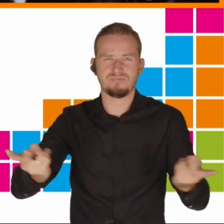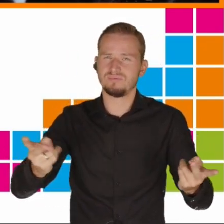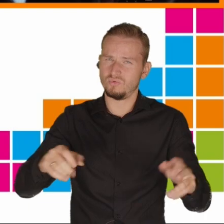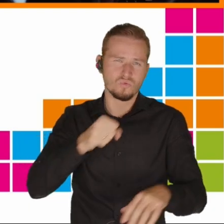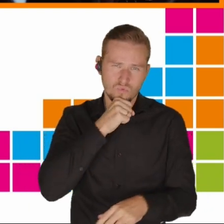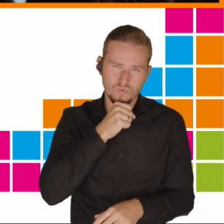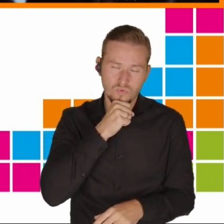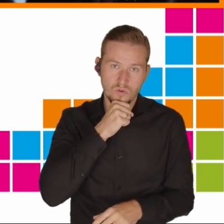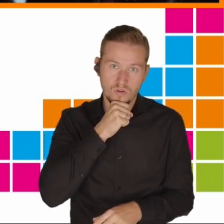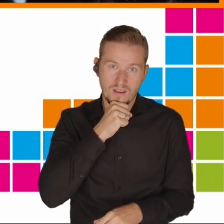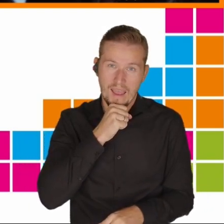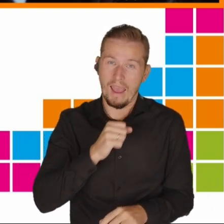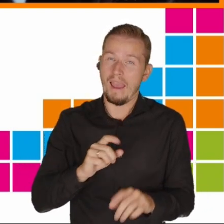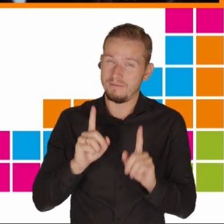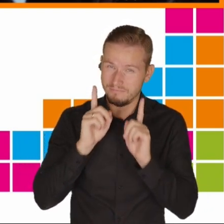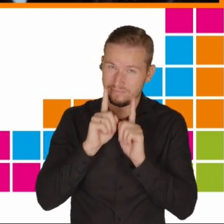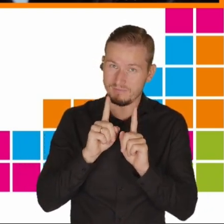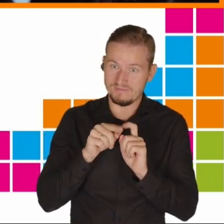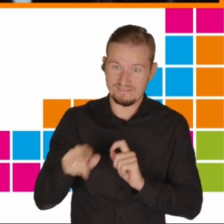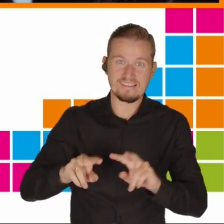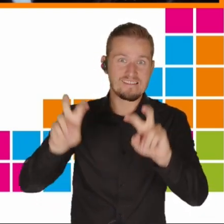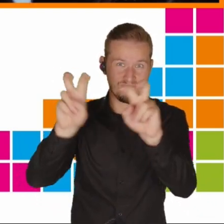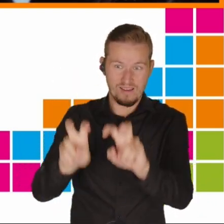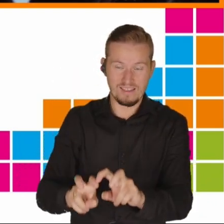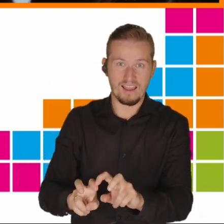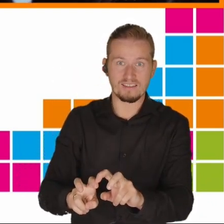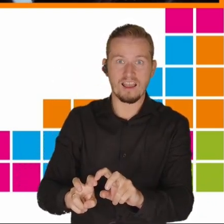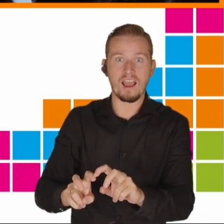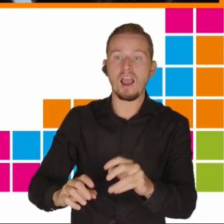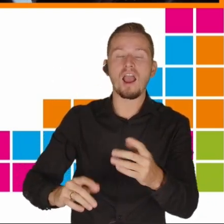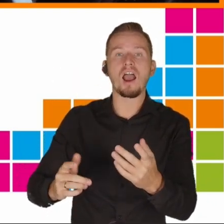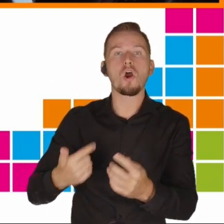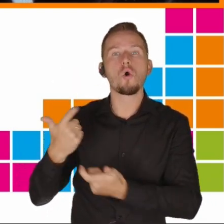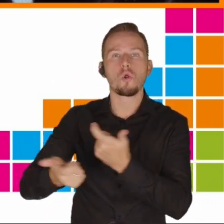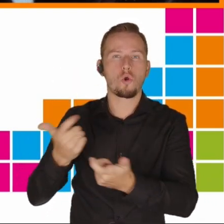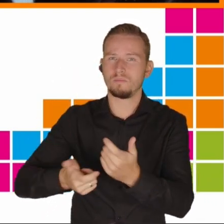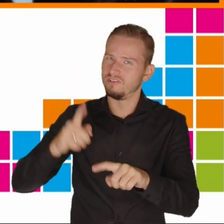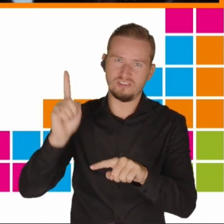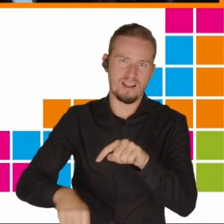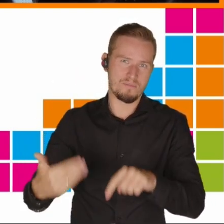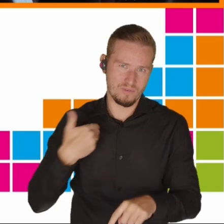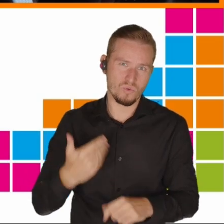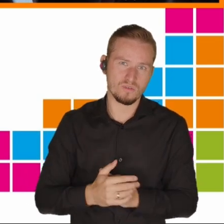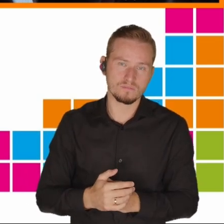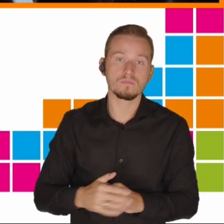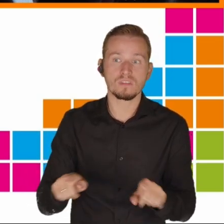które są skonstruowane niewłaściwie, i jest też dużo badań